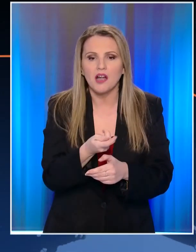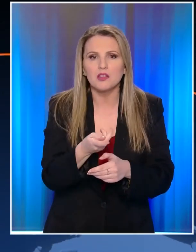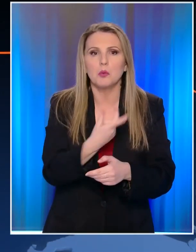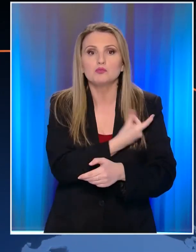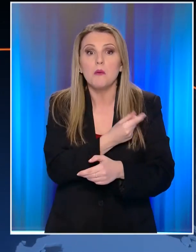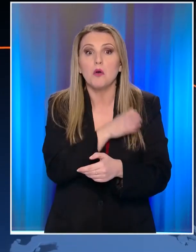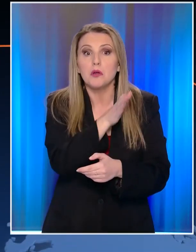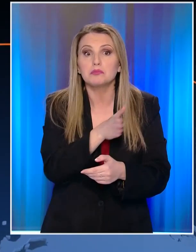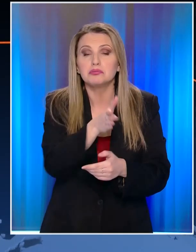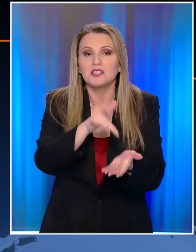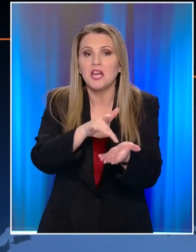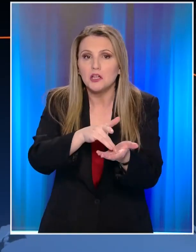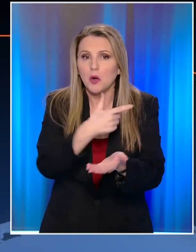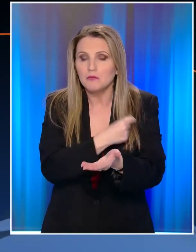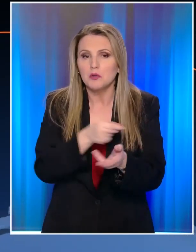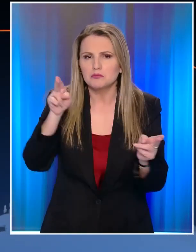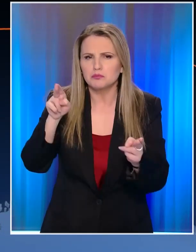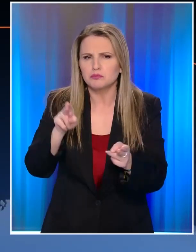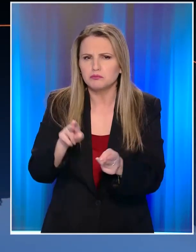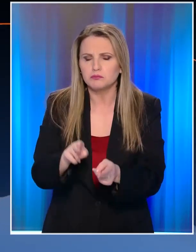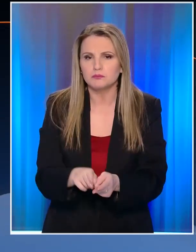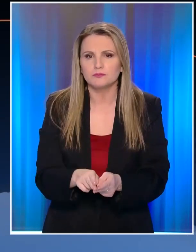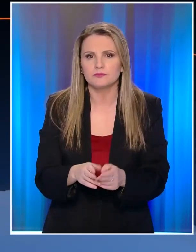των πολιτών που πηγαίνουν στα εμβολιαστικά κέντρα όλο και μειώνεται.